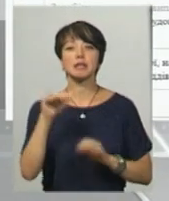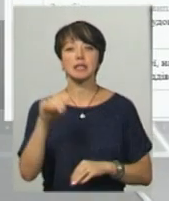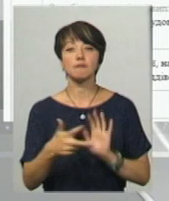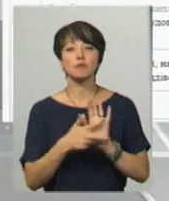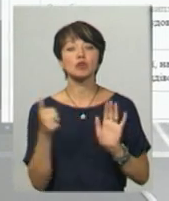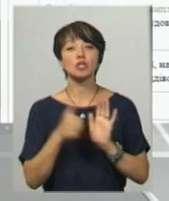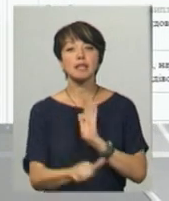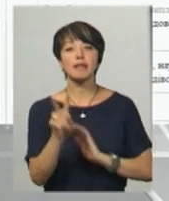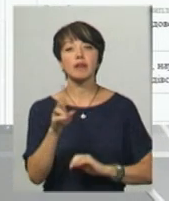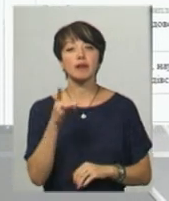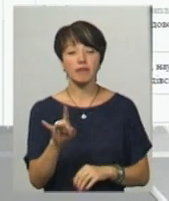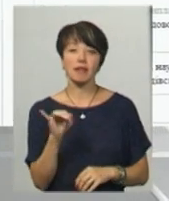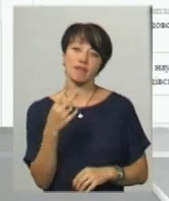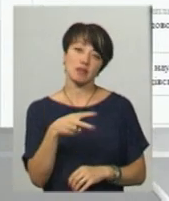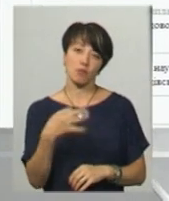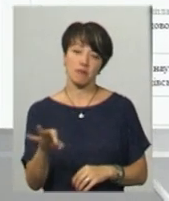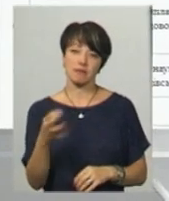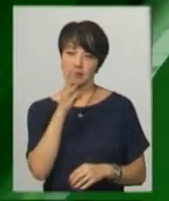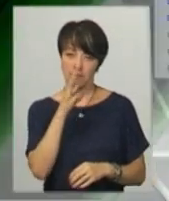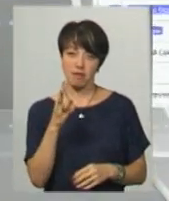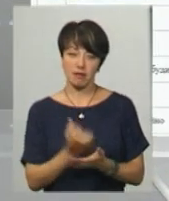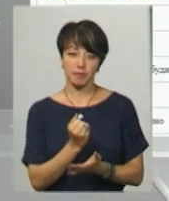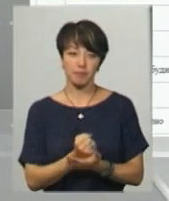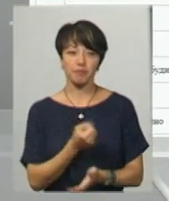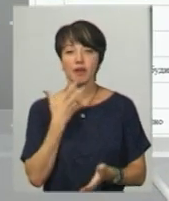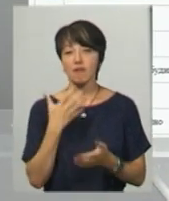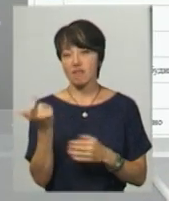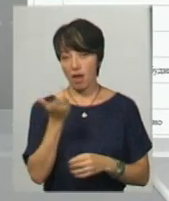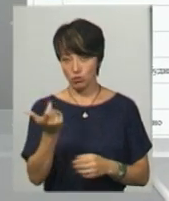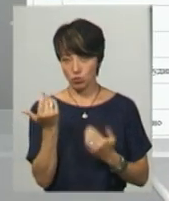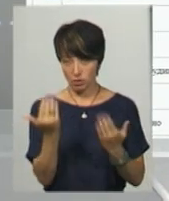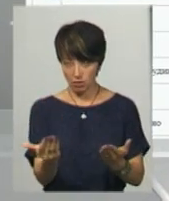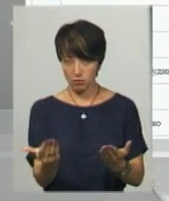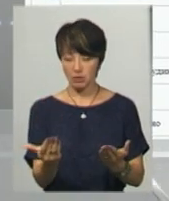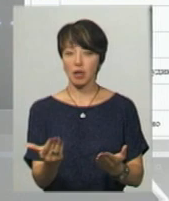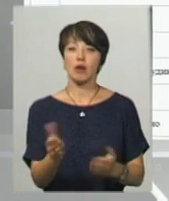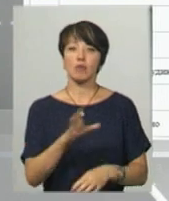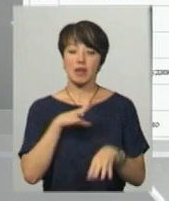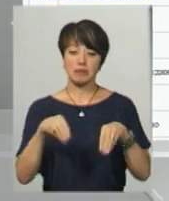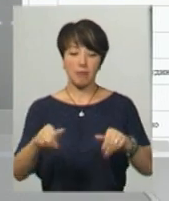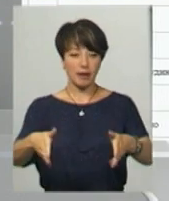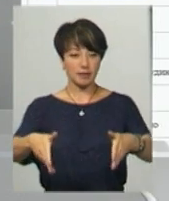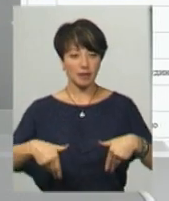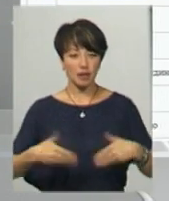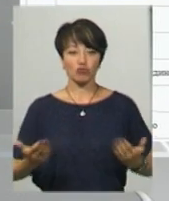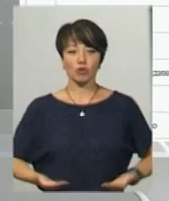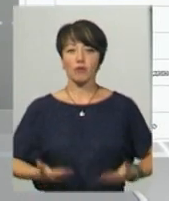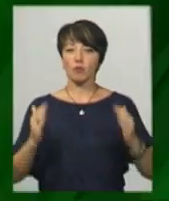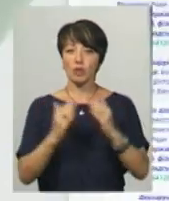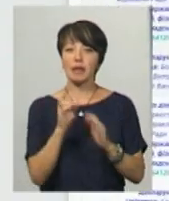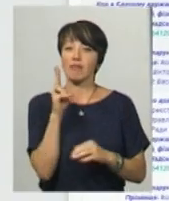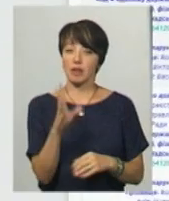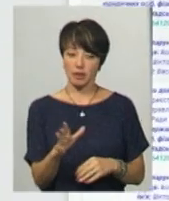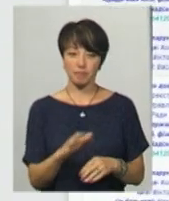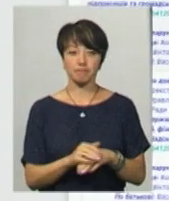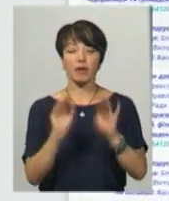862 гривні та 20 копійок заробітної платні. У власності народного депутата перебувала земельна ділянка, житловий будинок та квартира.